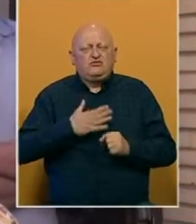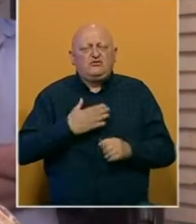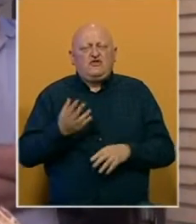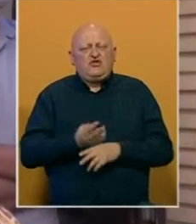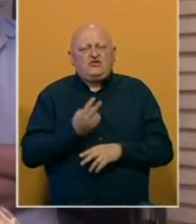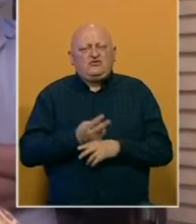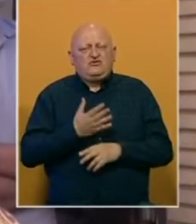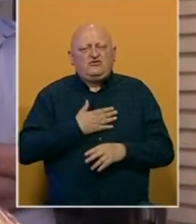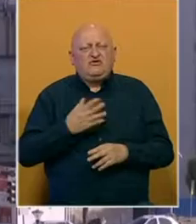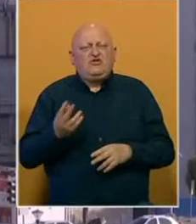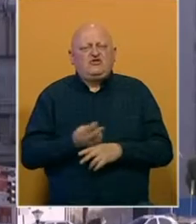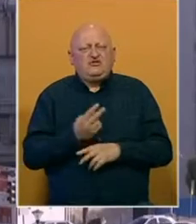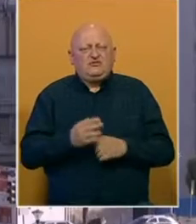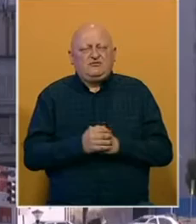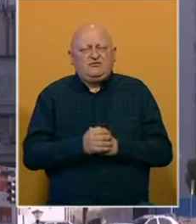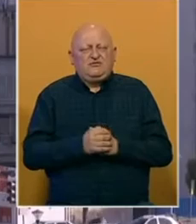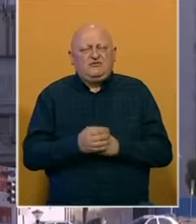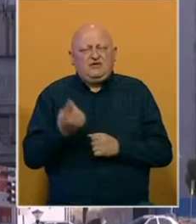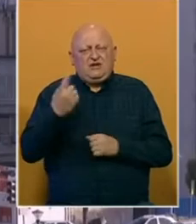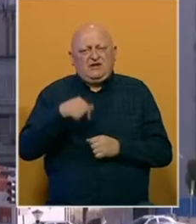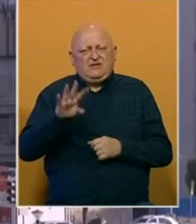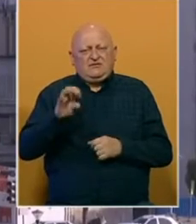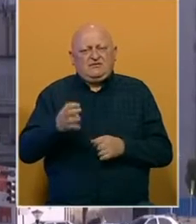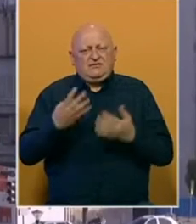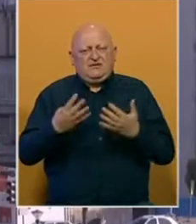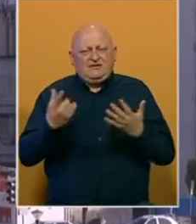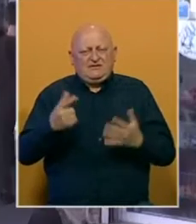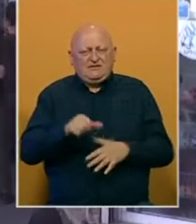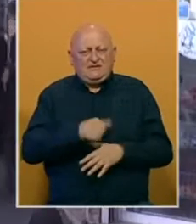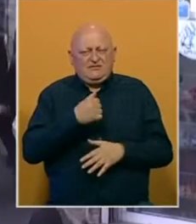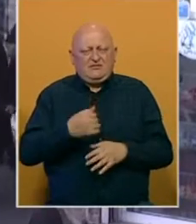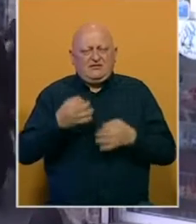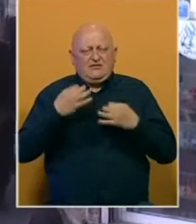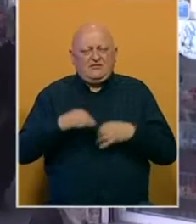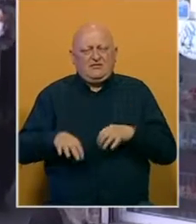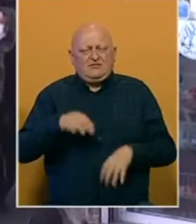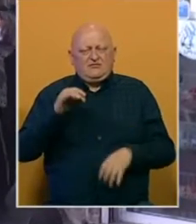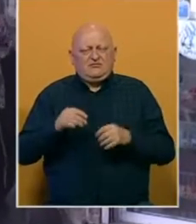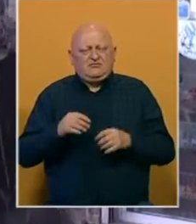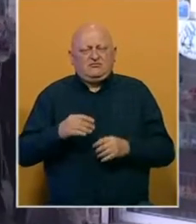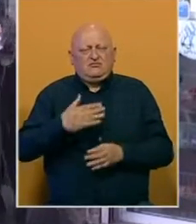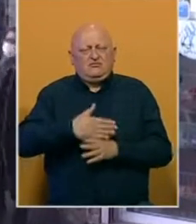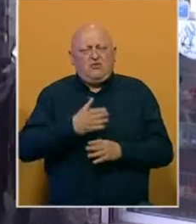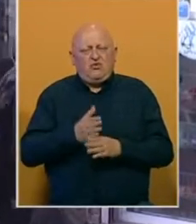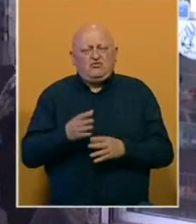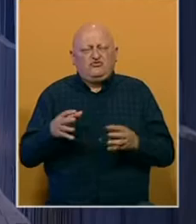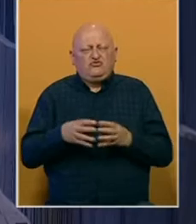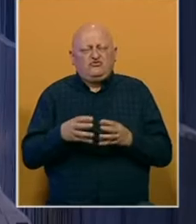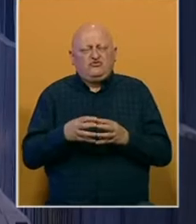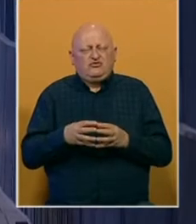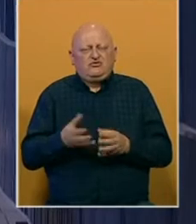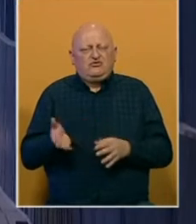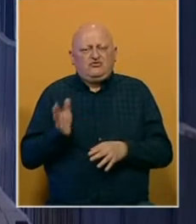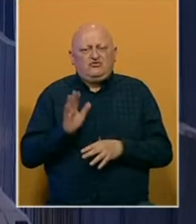zemlje, svoje domovine. Od 1997. godine predsednički izbori izazivaju podijeljenost u društvu, a